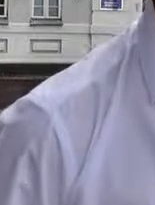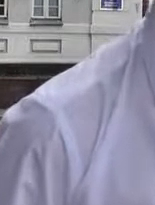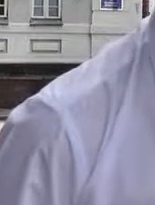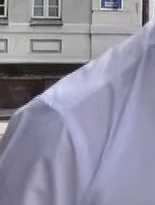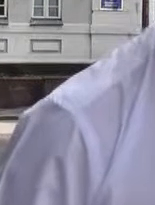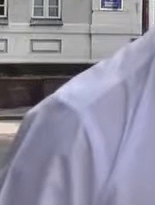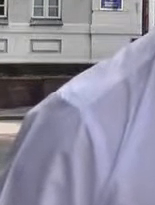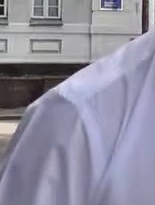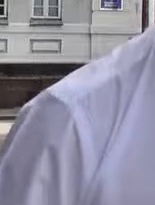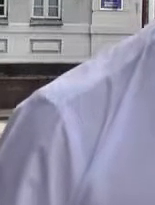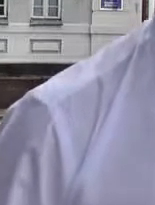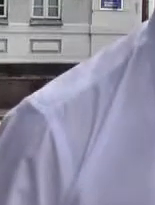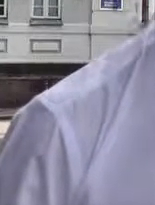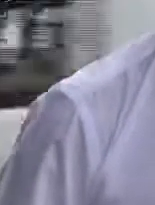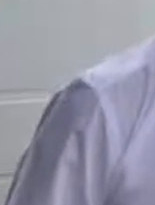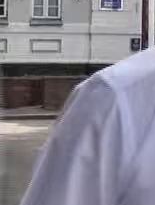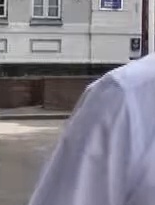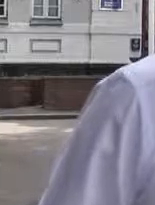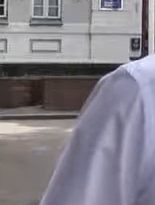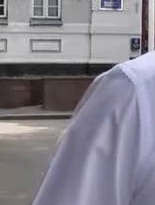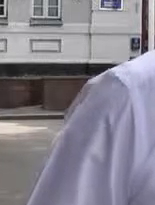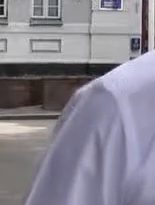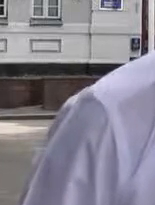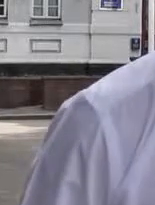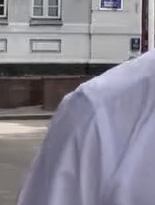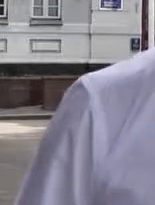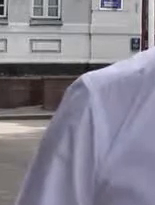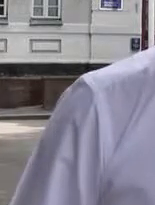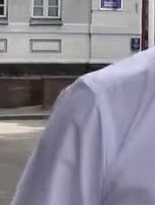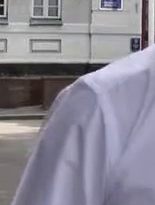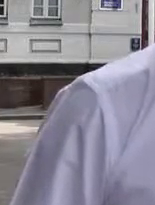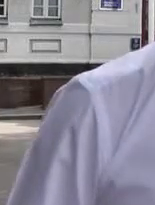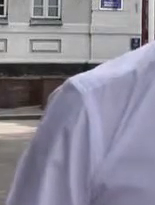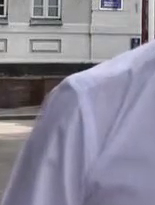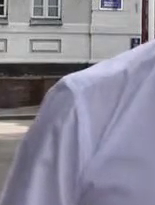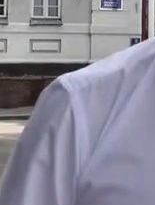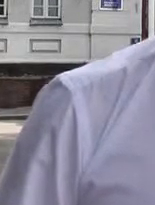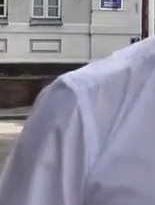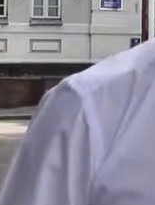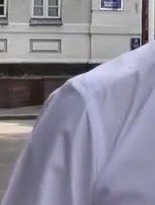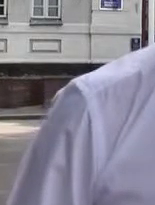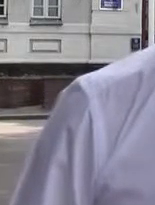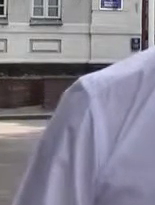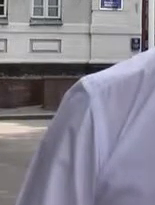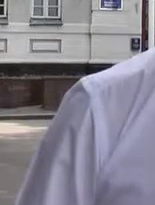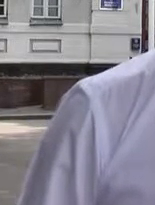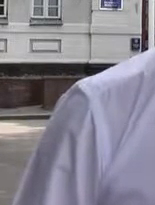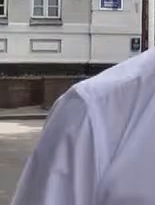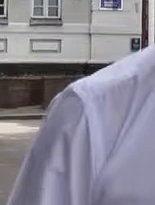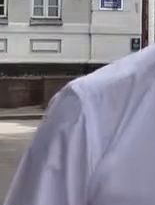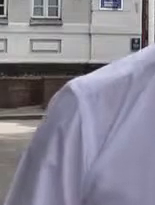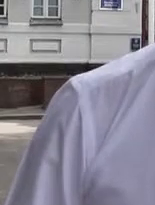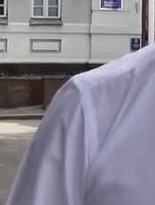великий обсяг робіт, що значно зменшить споживання природного газу. Крім того, ті котельні, які в нас працюють на